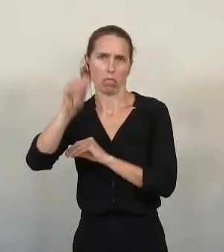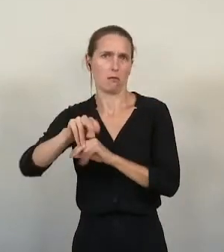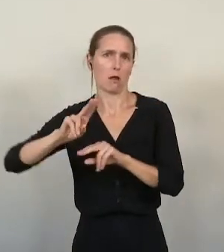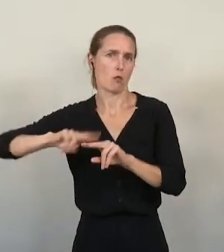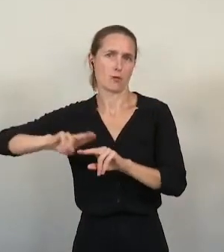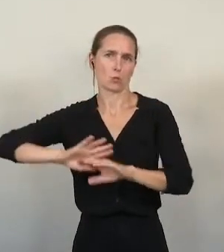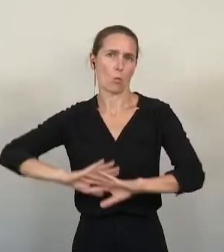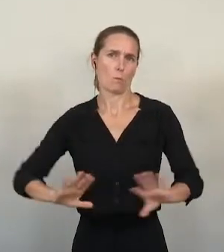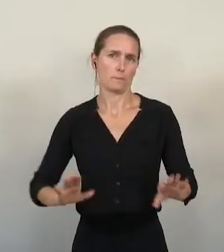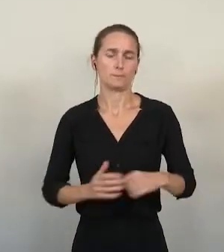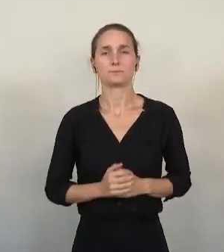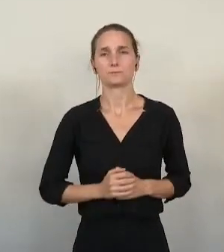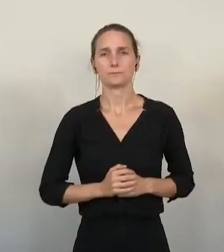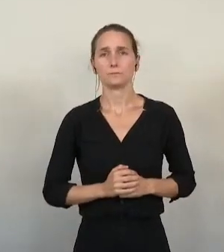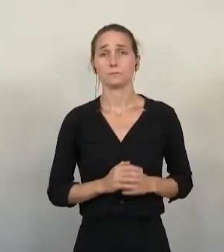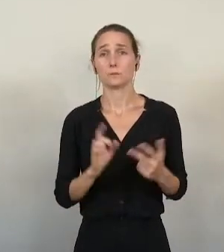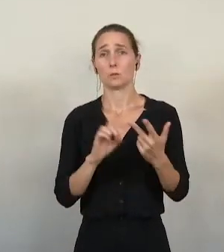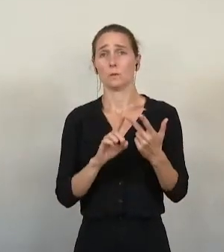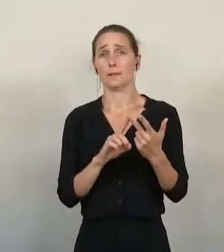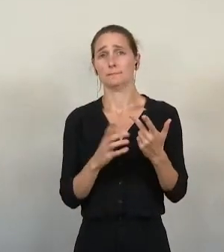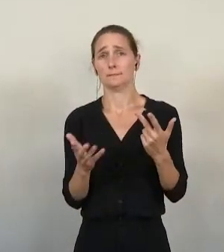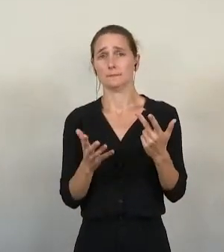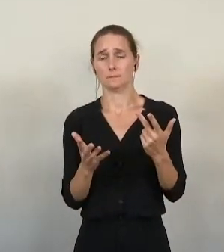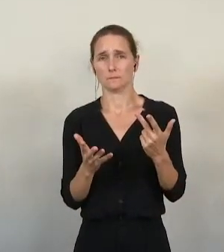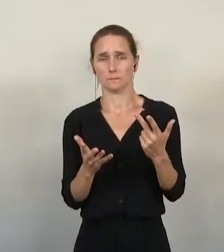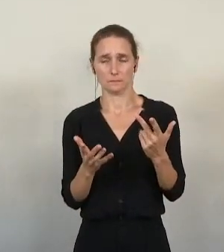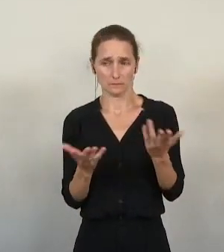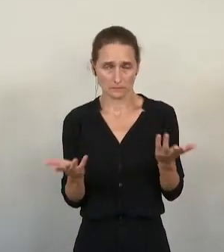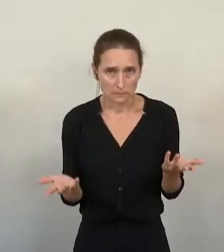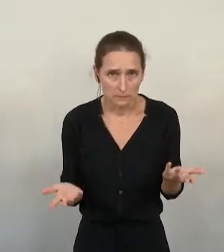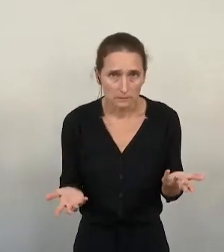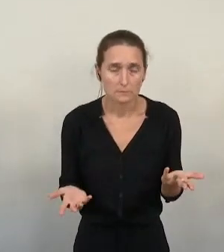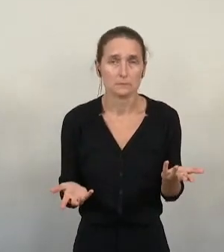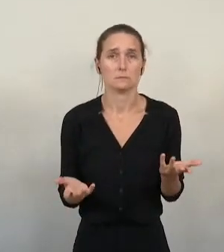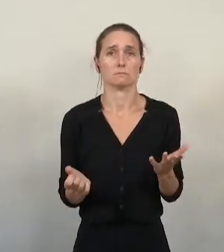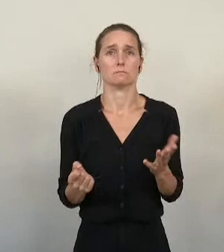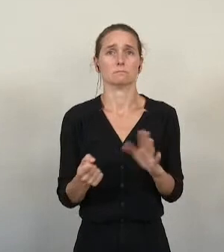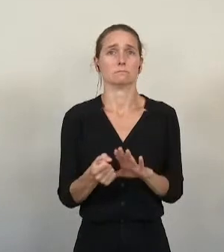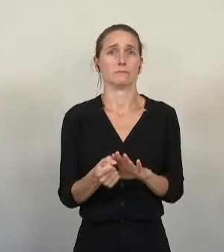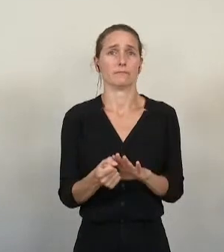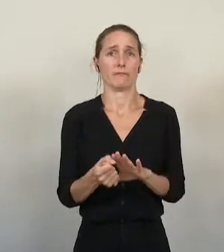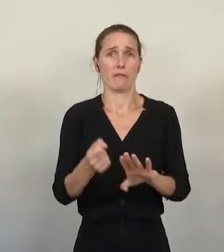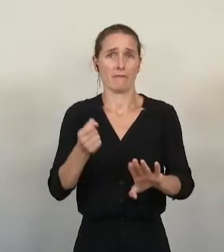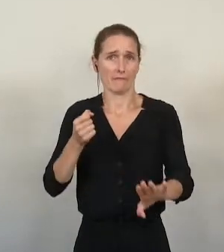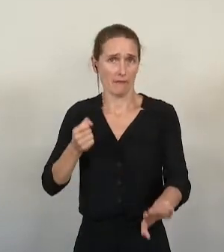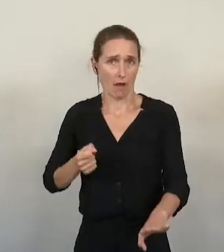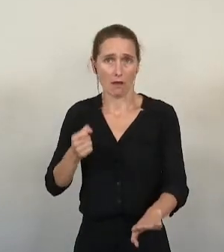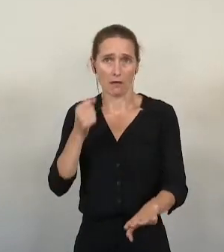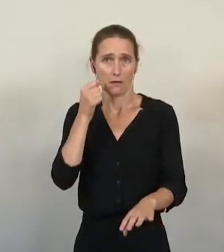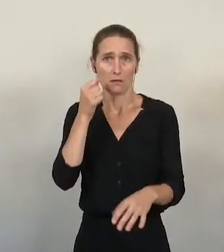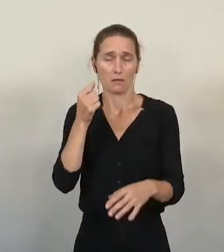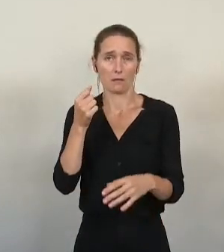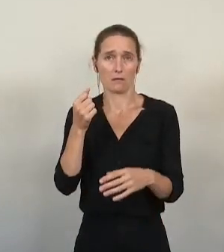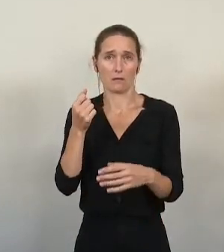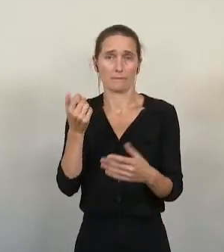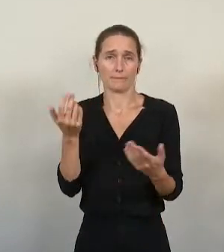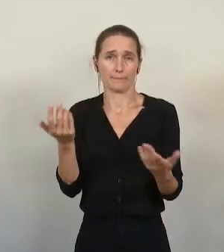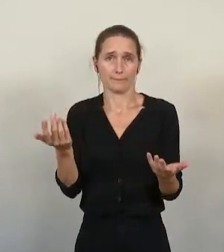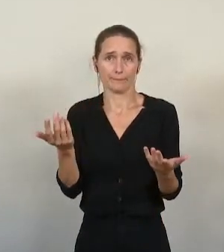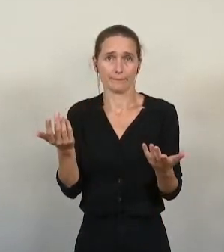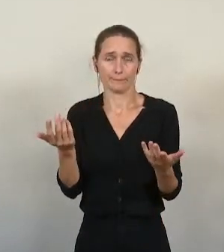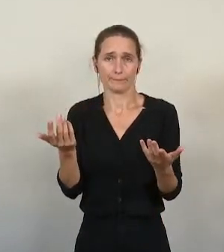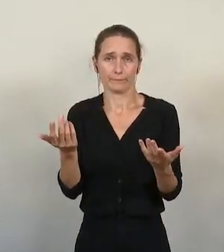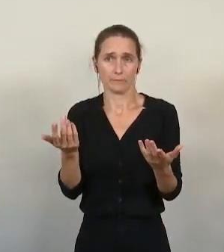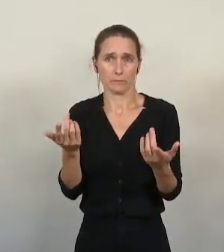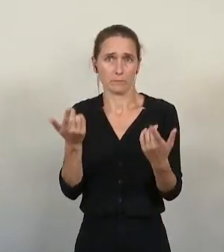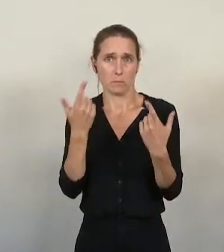Le troisième problème est, sans conteste, le plus gros frein à une plus large utilisation du dispositif. Les montants